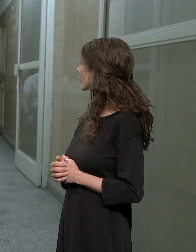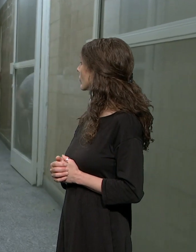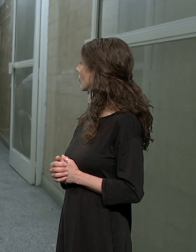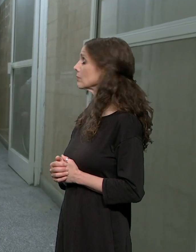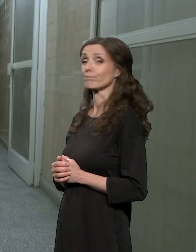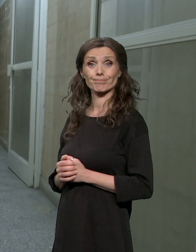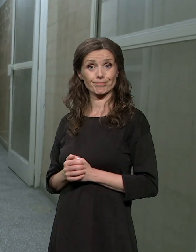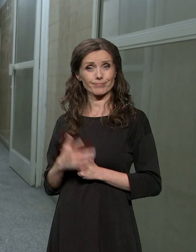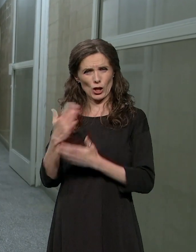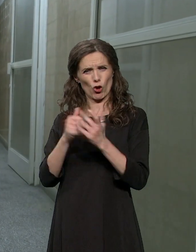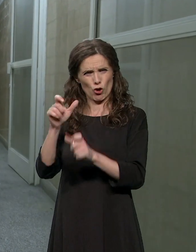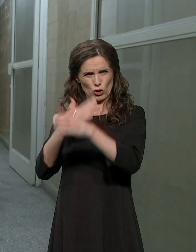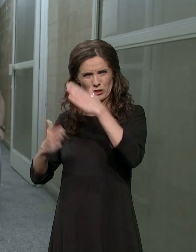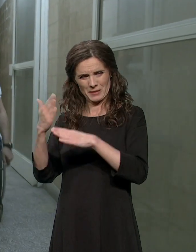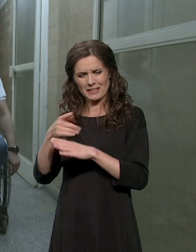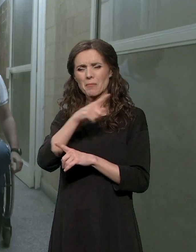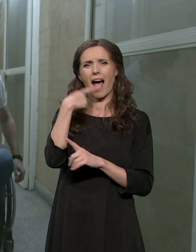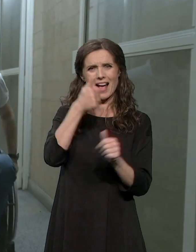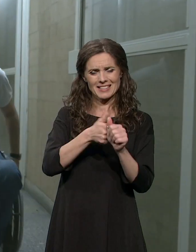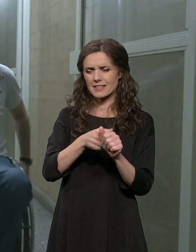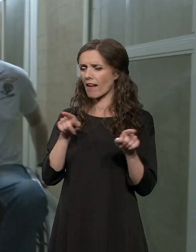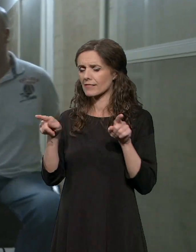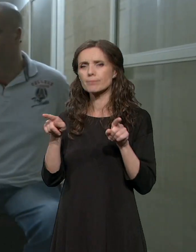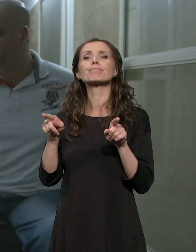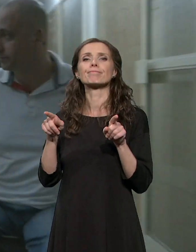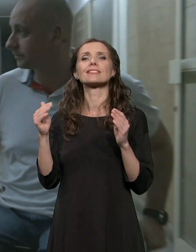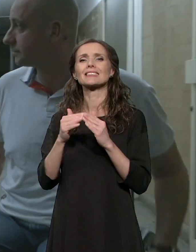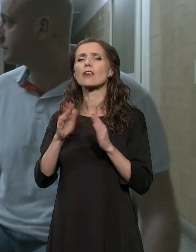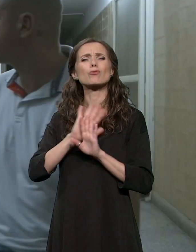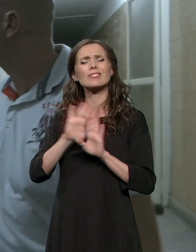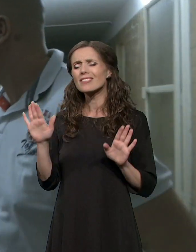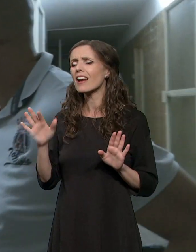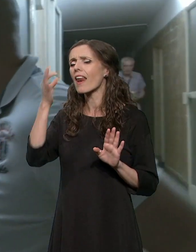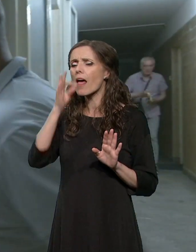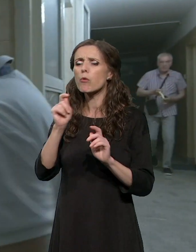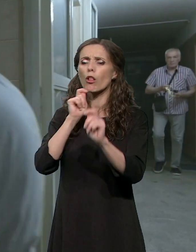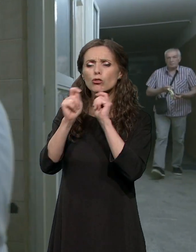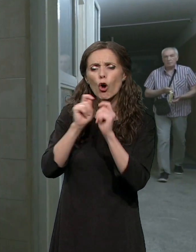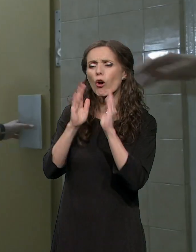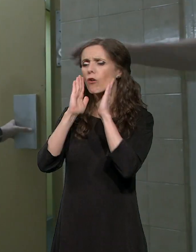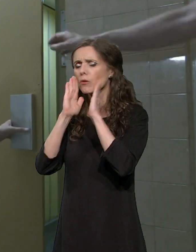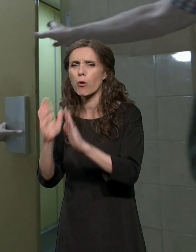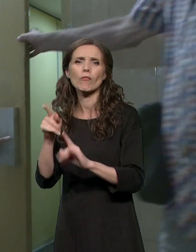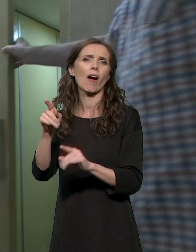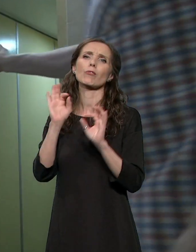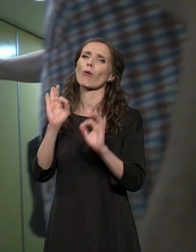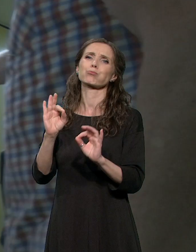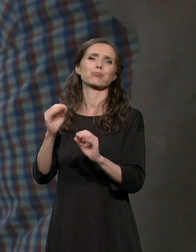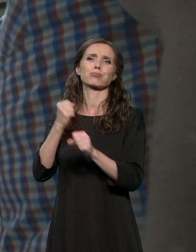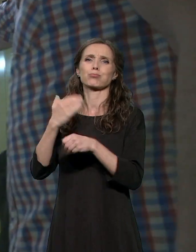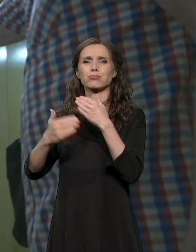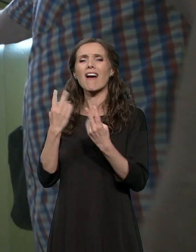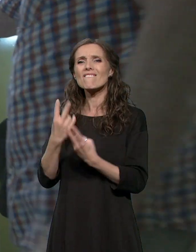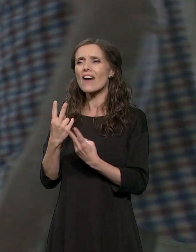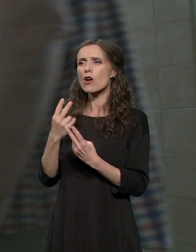Korisnici i asistenci saglasni su jednom. Poverenje i dogovor temel su dobre saradnje. Važno je osluškivati